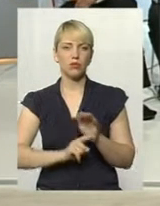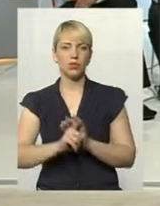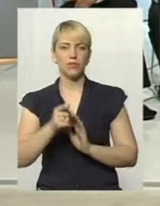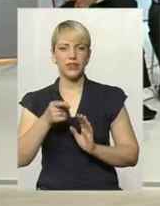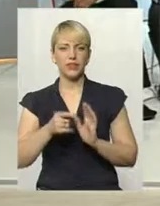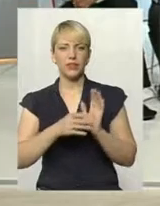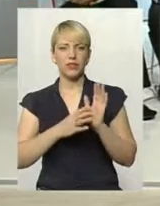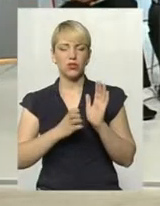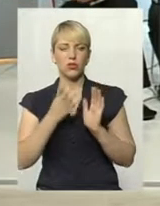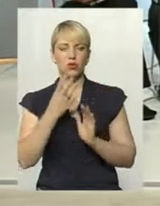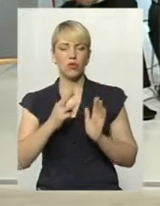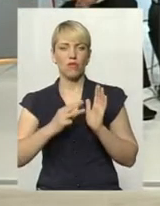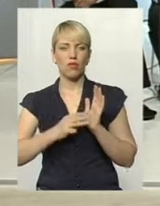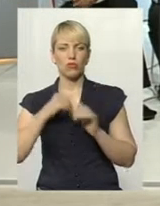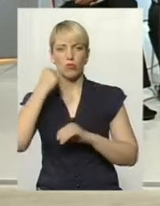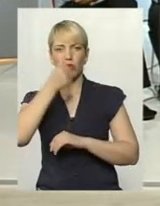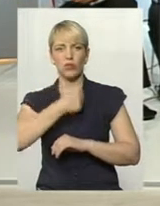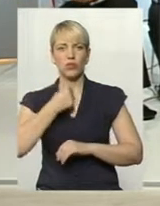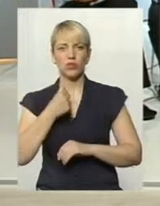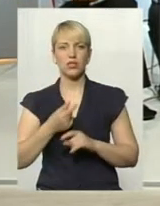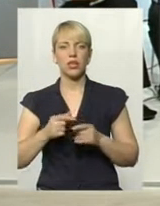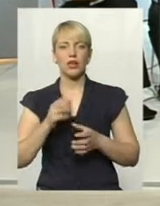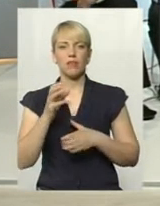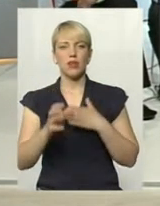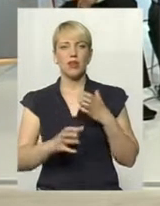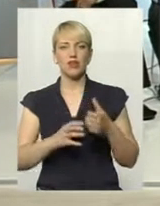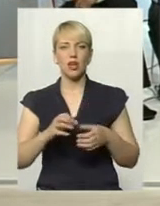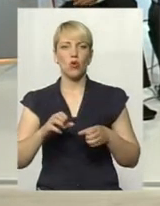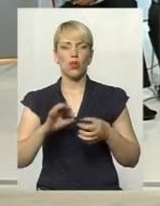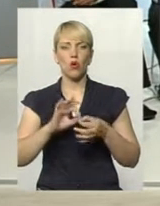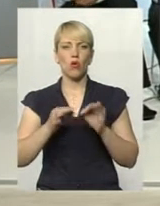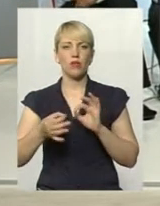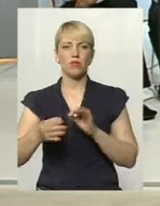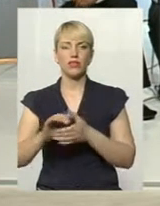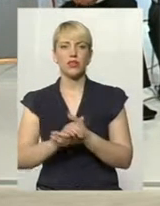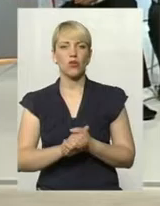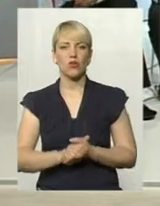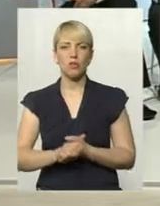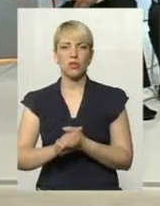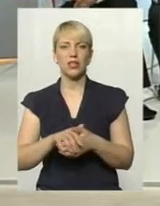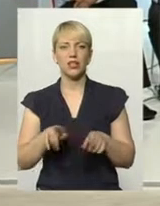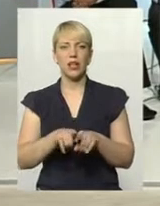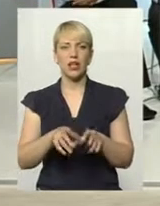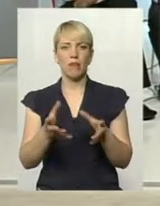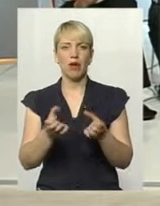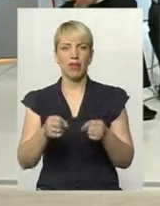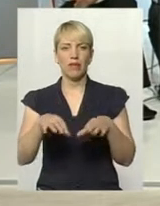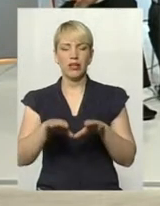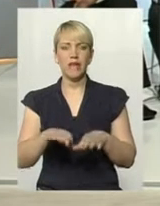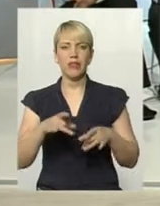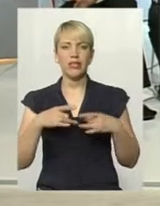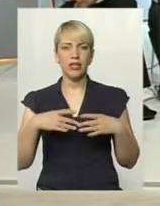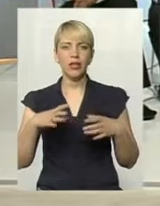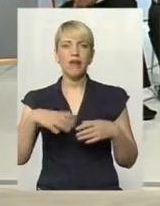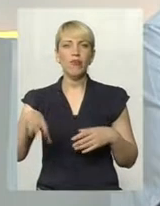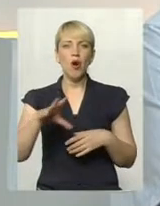року міжнародний олімпійський комітет вирішив і таке рішення прийняв відзначати це у